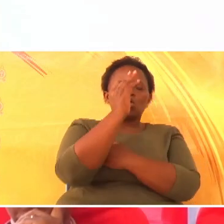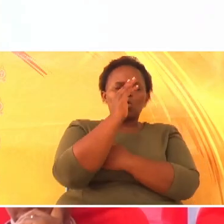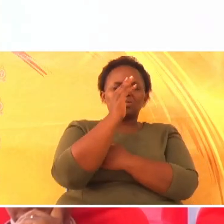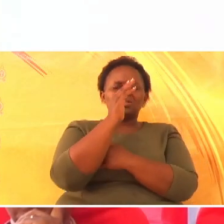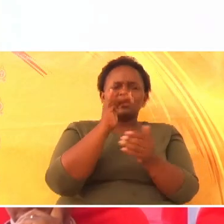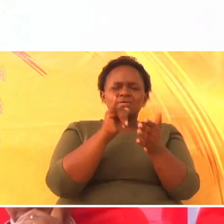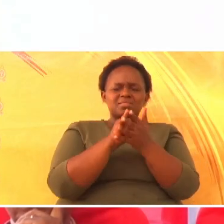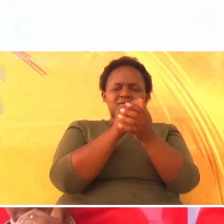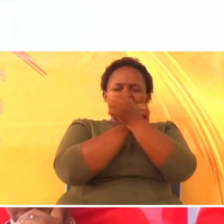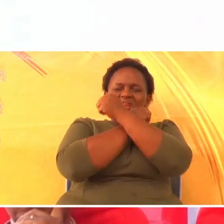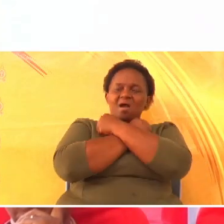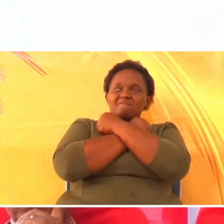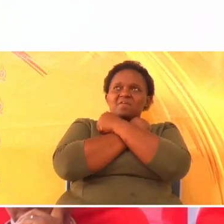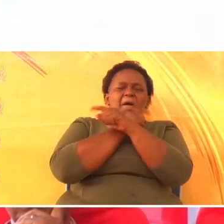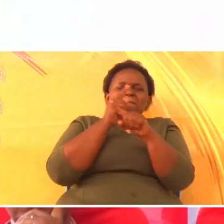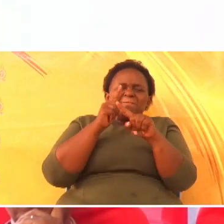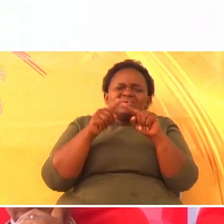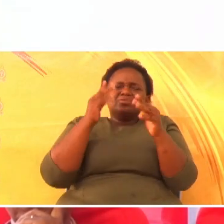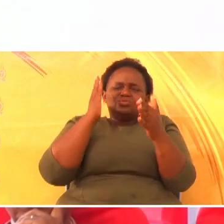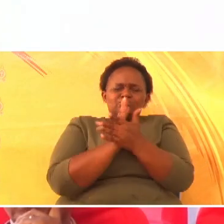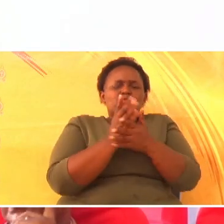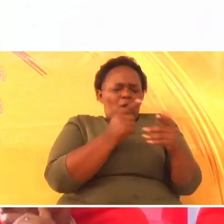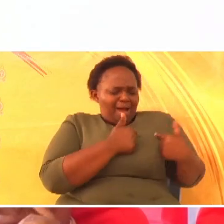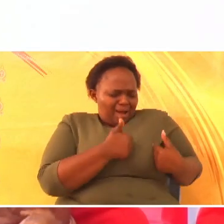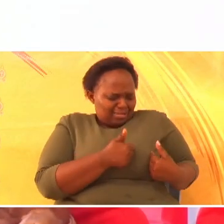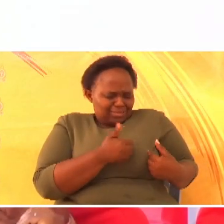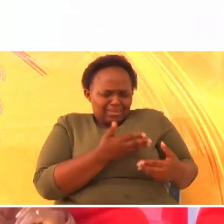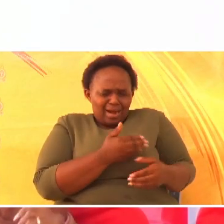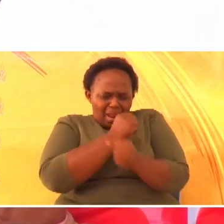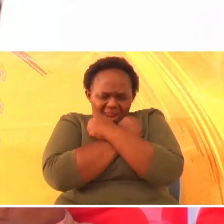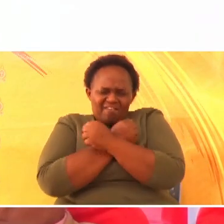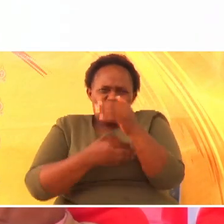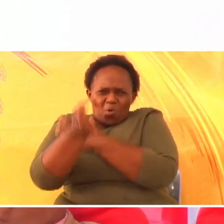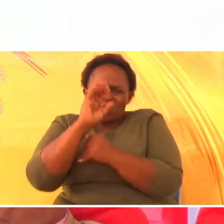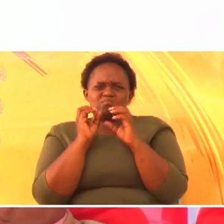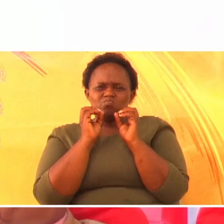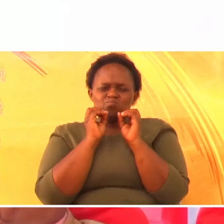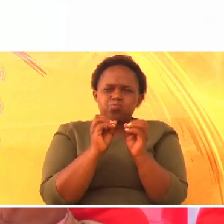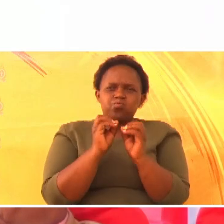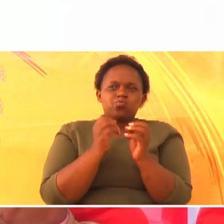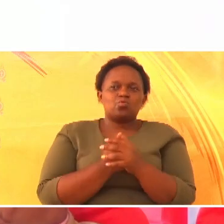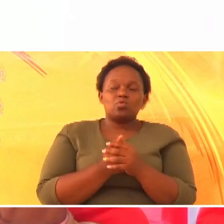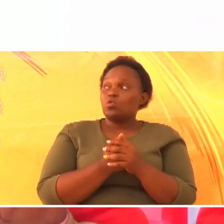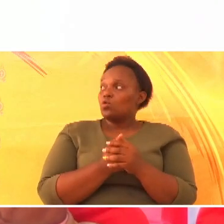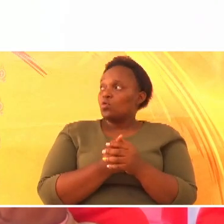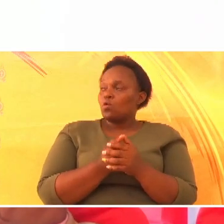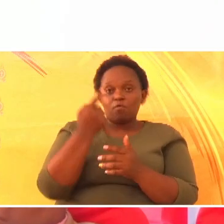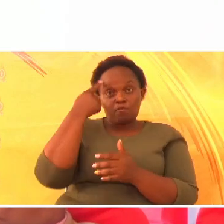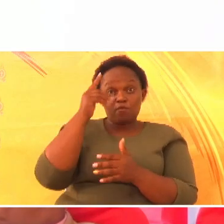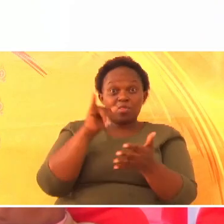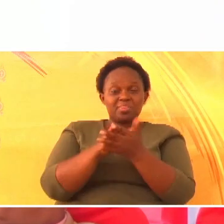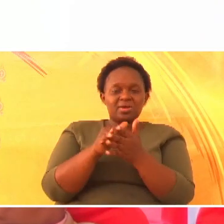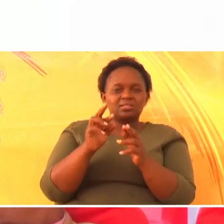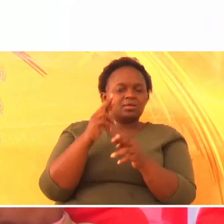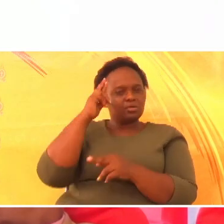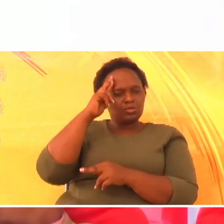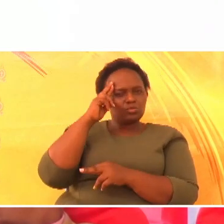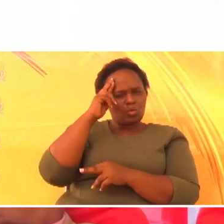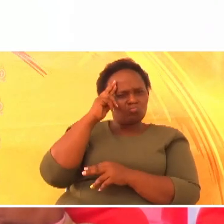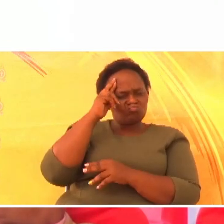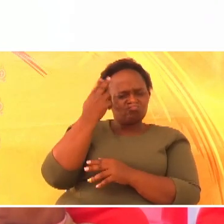mpenda, lakini kumbe roho zao zilikuwa mbali. Na, kwa sababu hiyo, walitekwa,